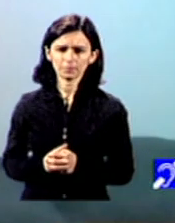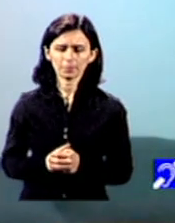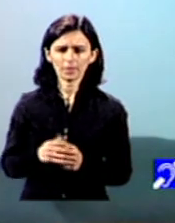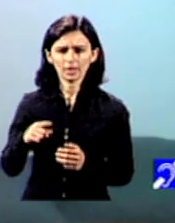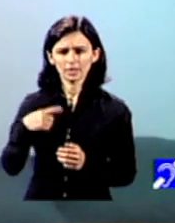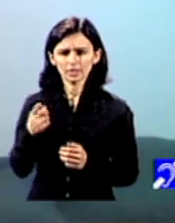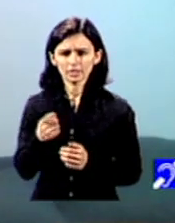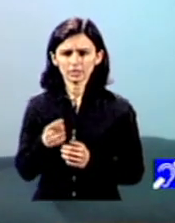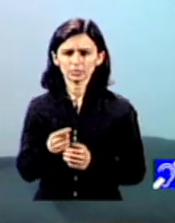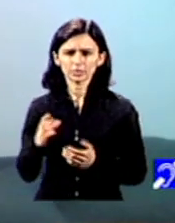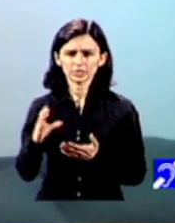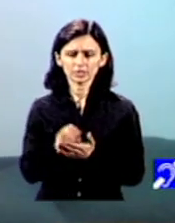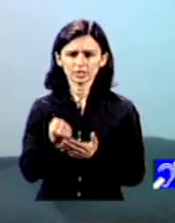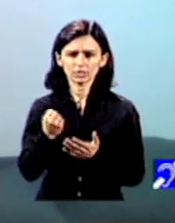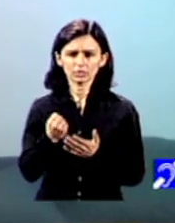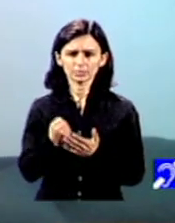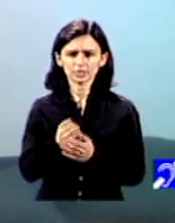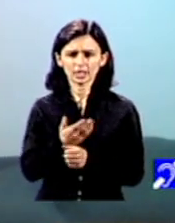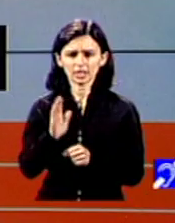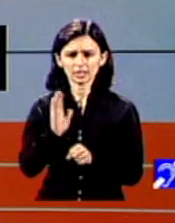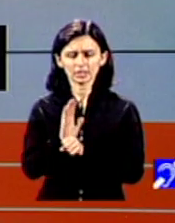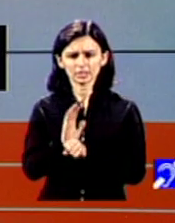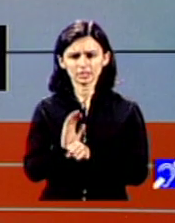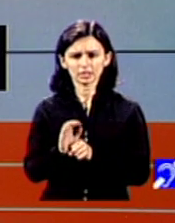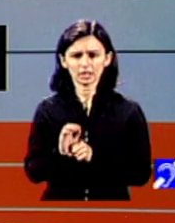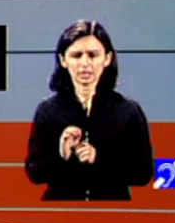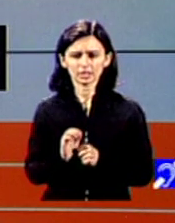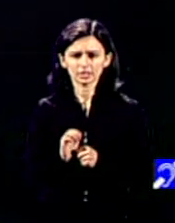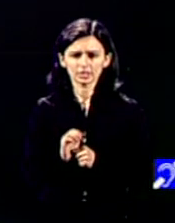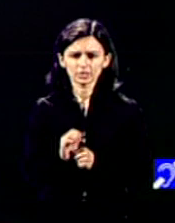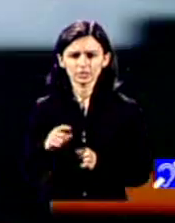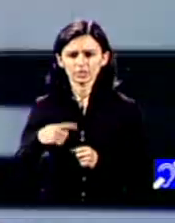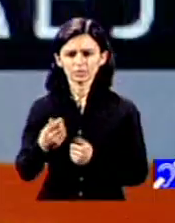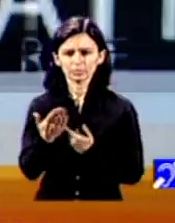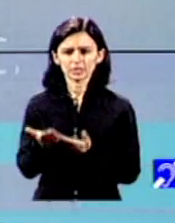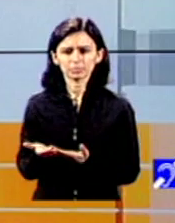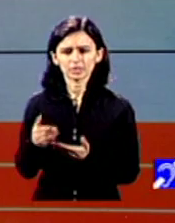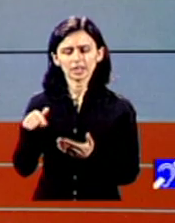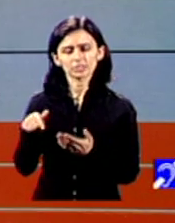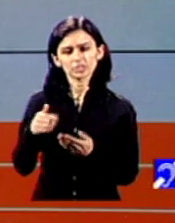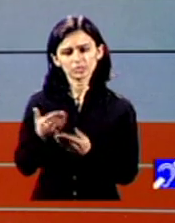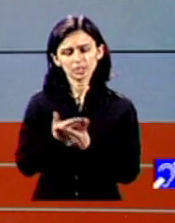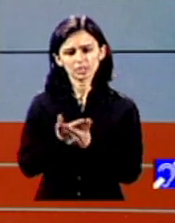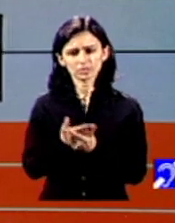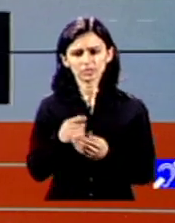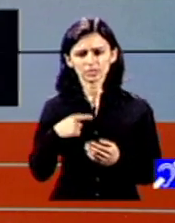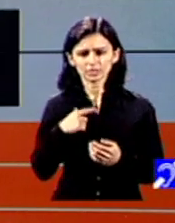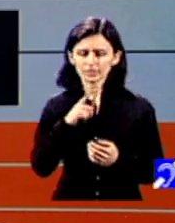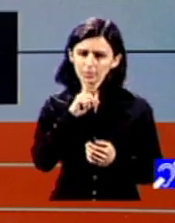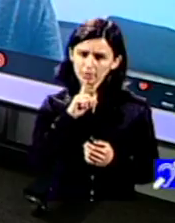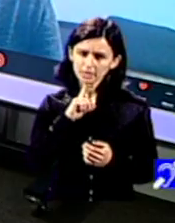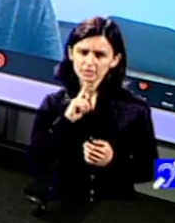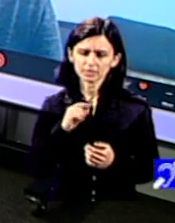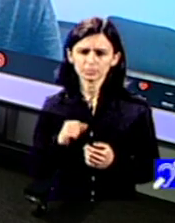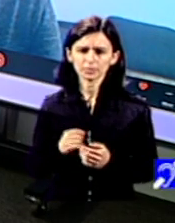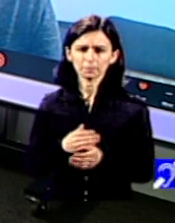desfășurau încă de punerea acestui prim dosar stufos le va fi mult mai ușor să